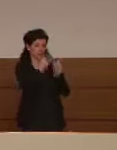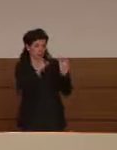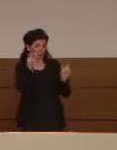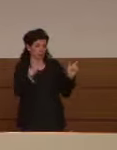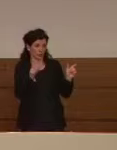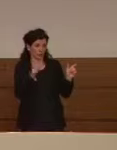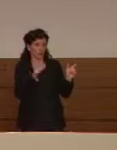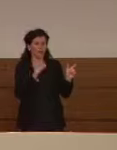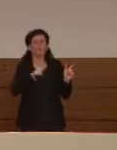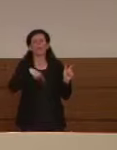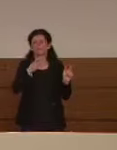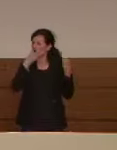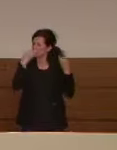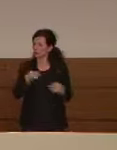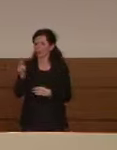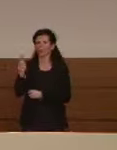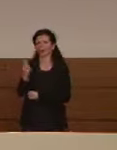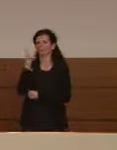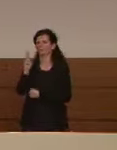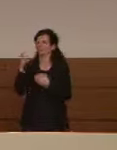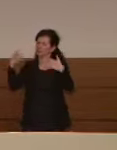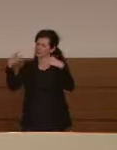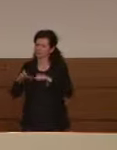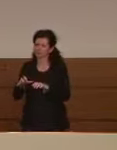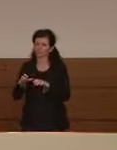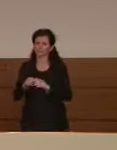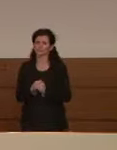i decessi quindi sarà l'ultimo indicatore